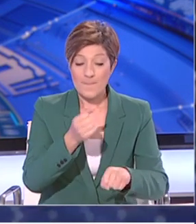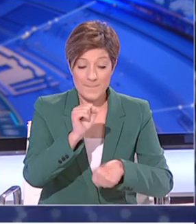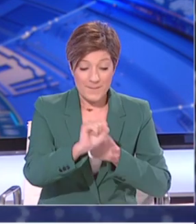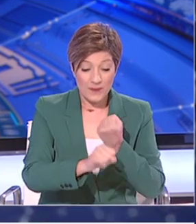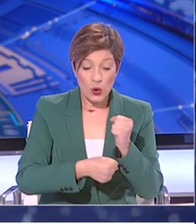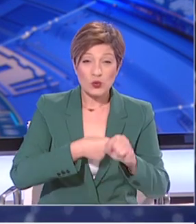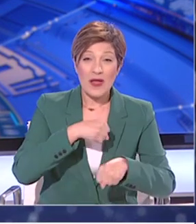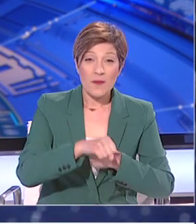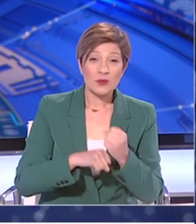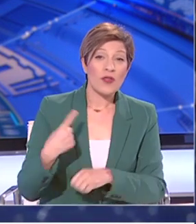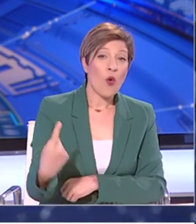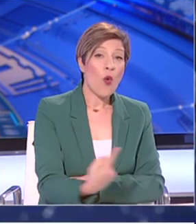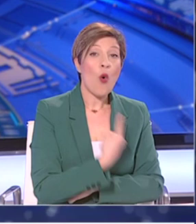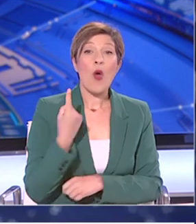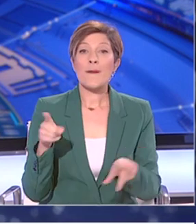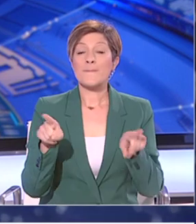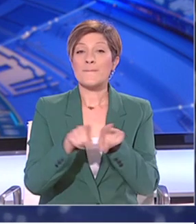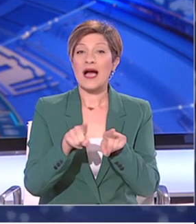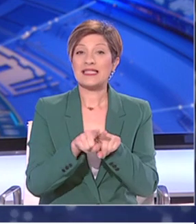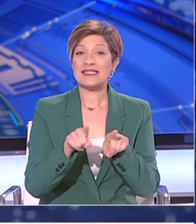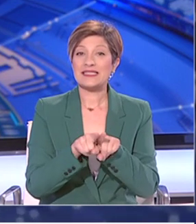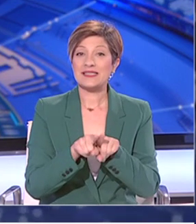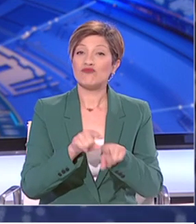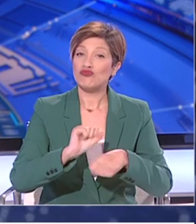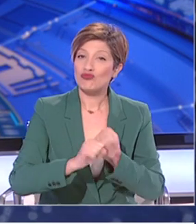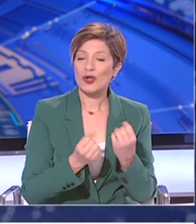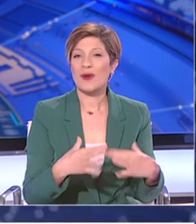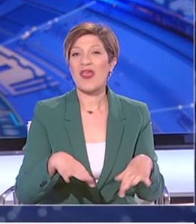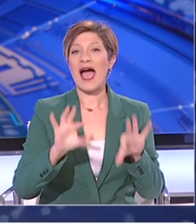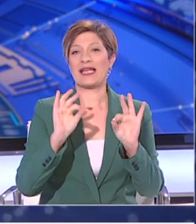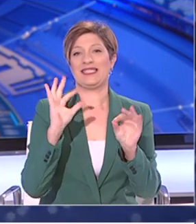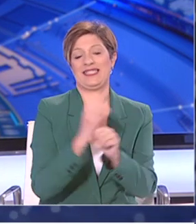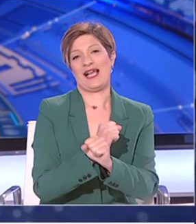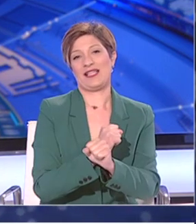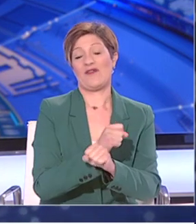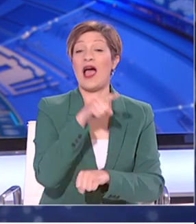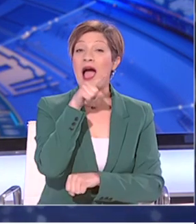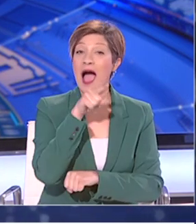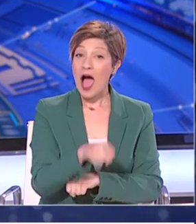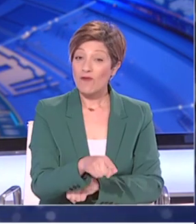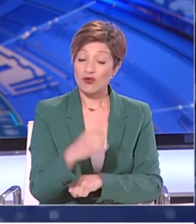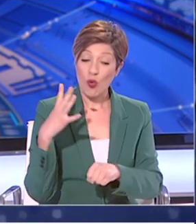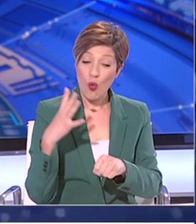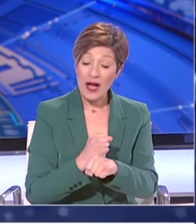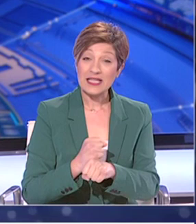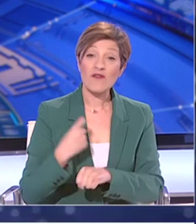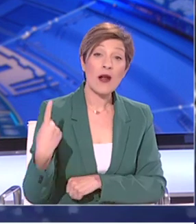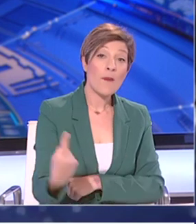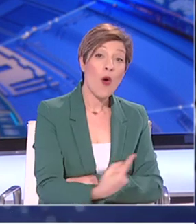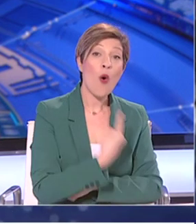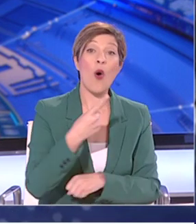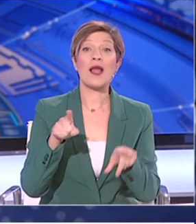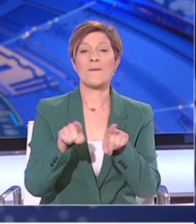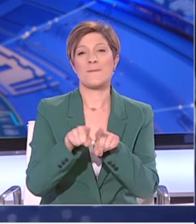που όλοι μαζί κάνουμε τον τελευταίο καιρό έχει αρχίσει να αποδίδει. Αυτό είναι κάτι που πετύχαμε όλοι μαζί